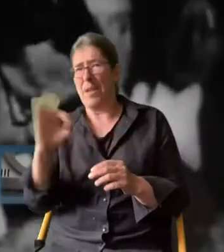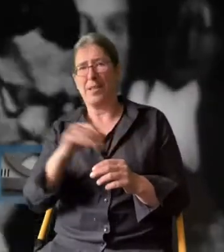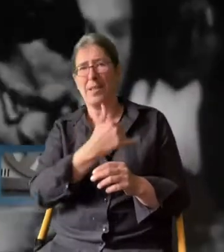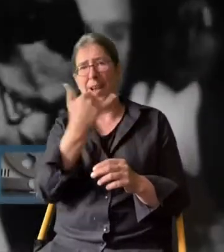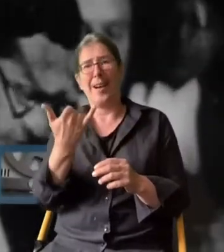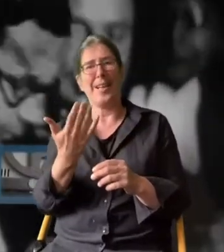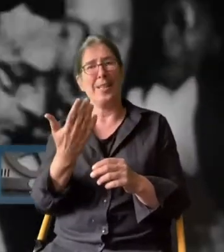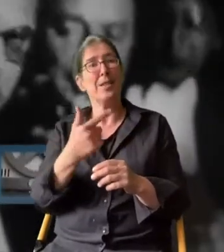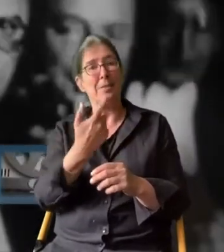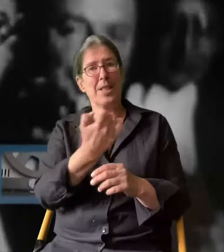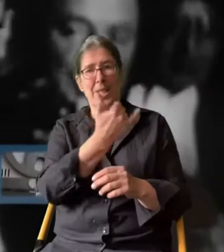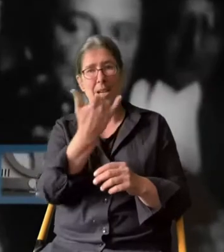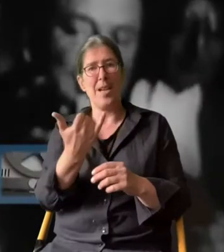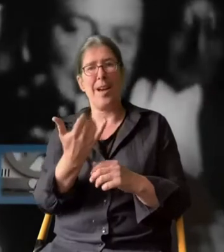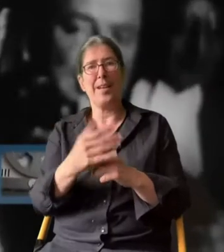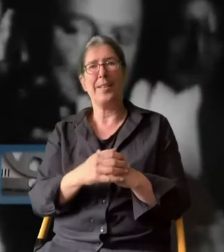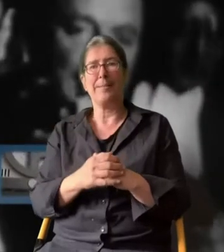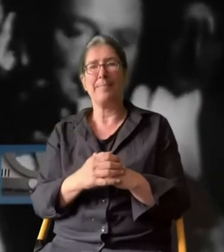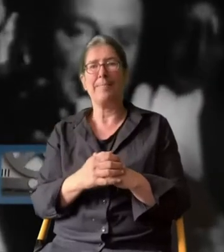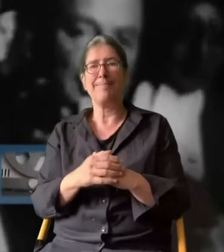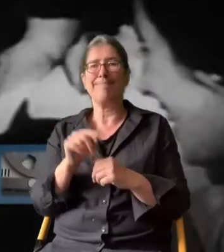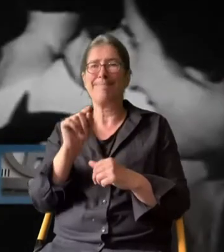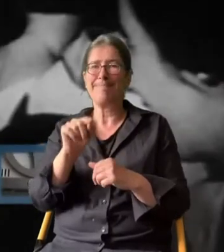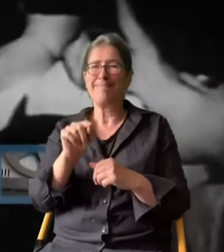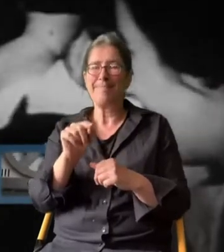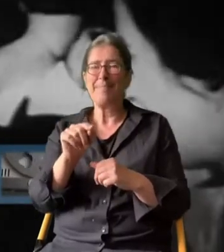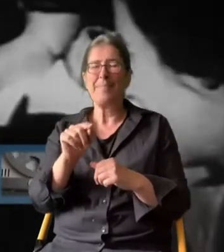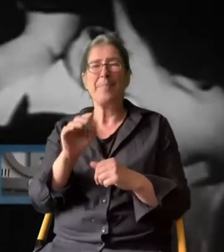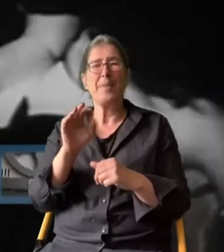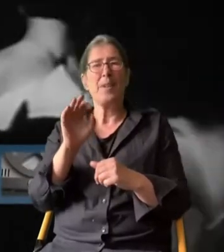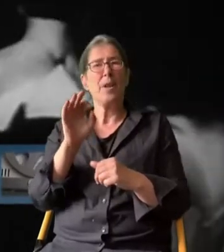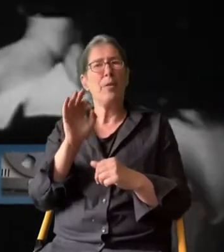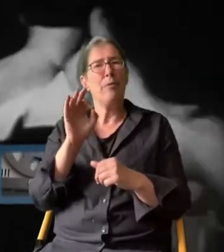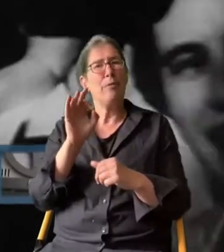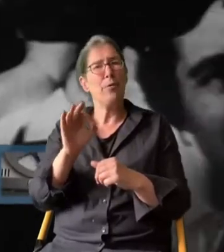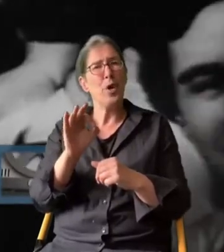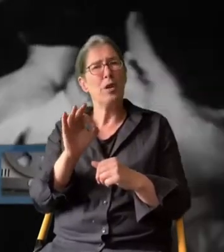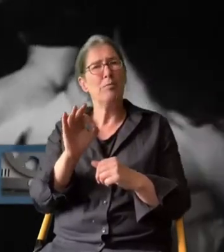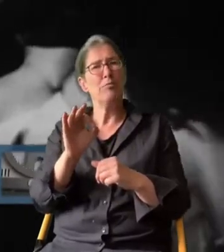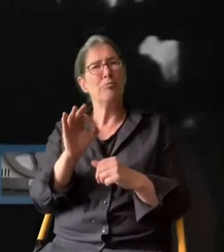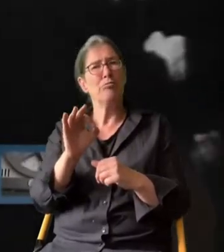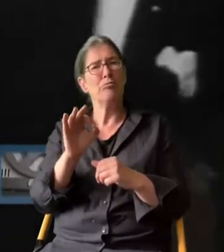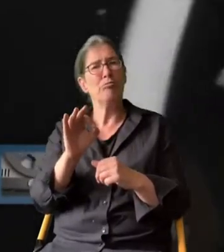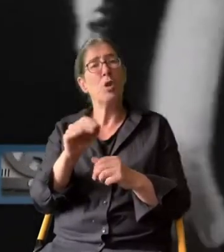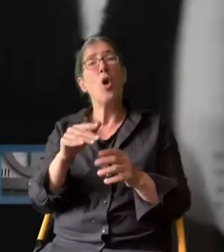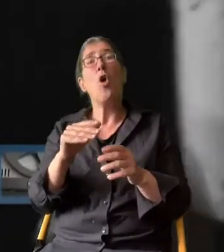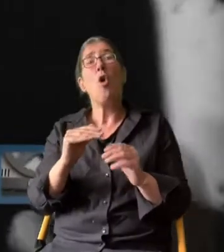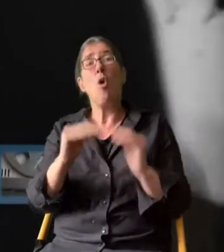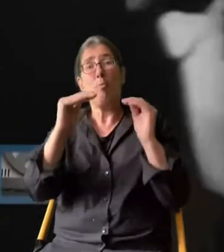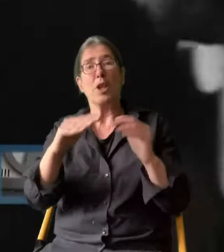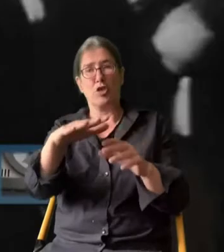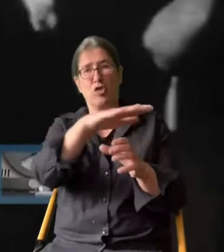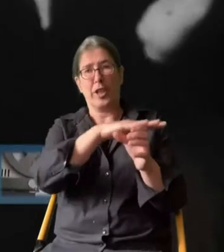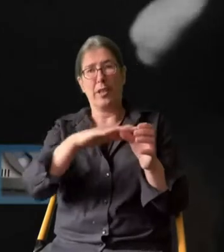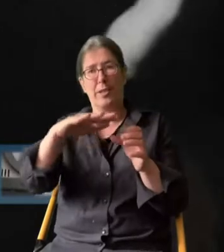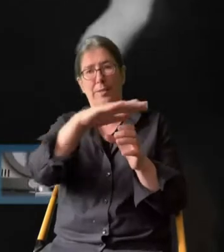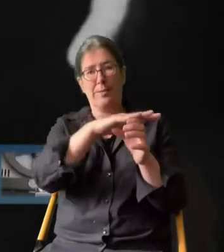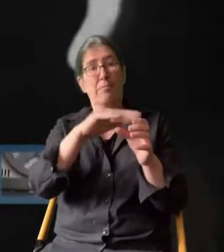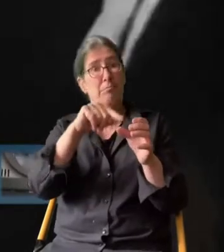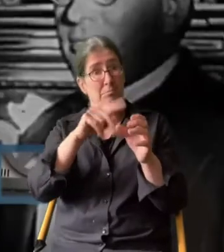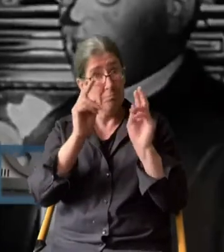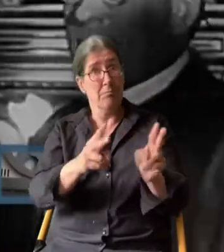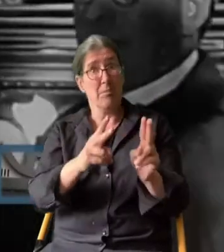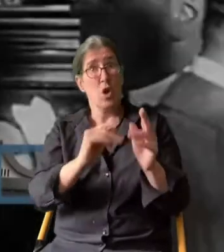meines eigenen Lebens erwähnen. Denn sie waren für eine gewisse, nennen wir es ruhig